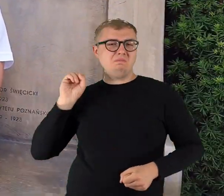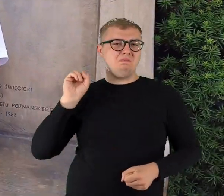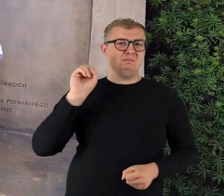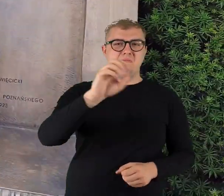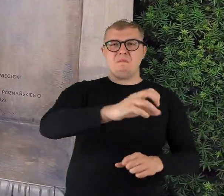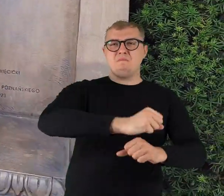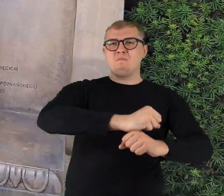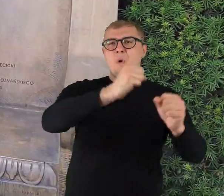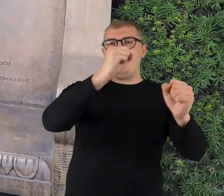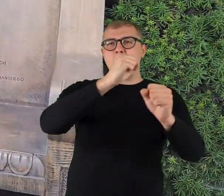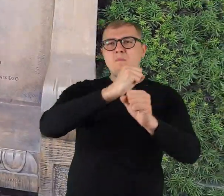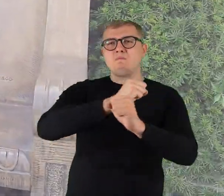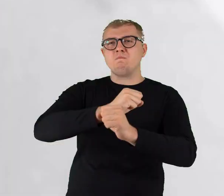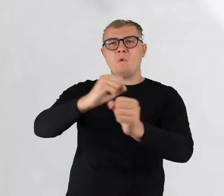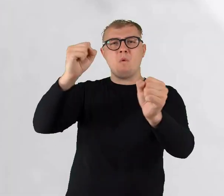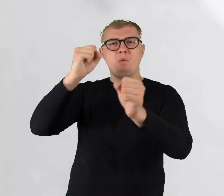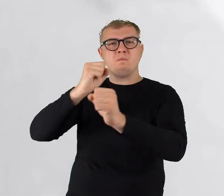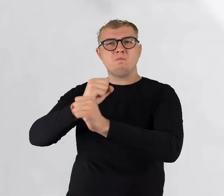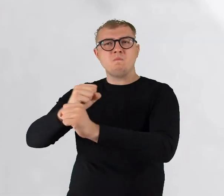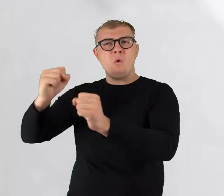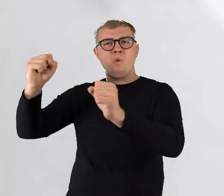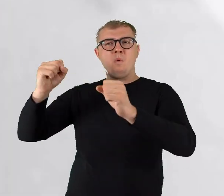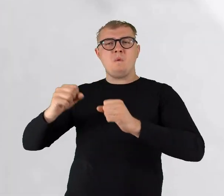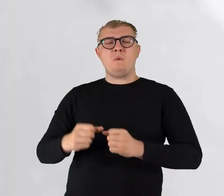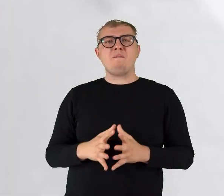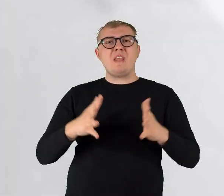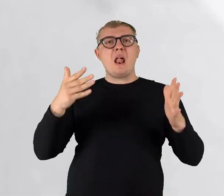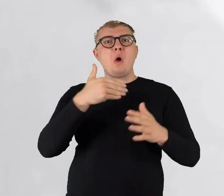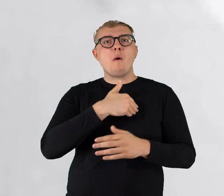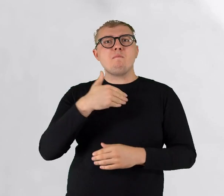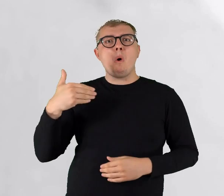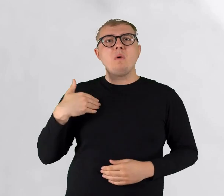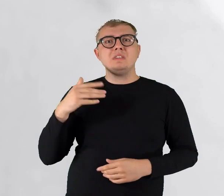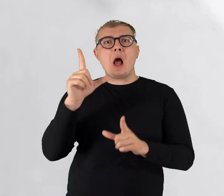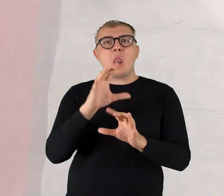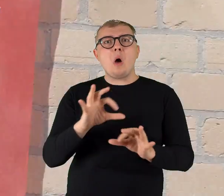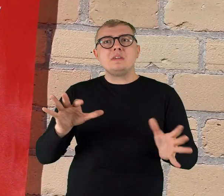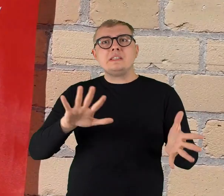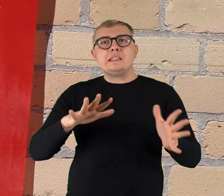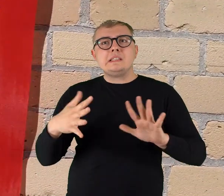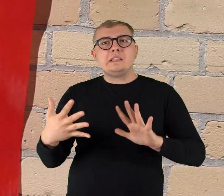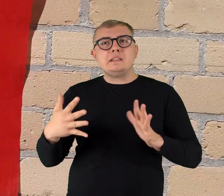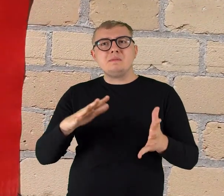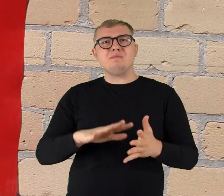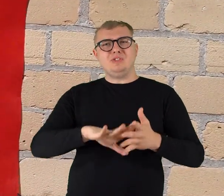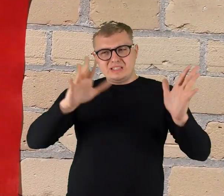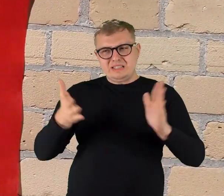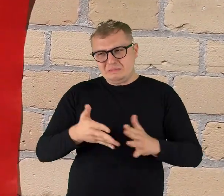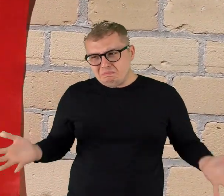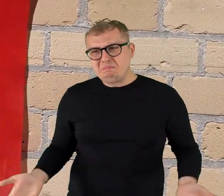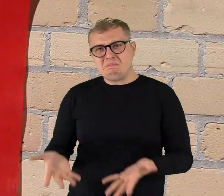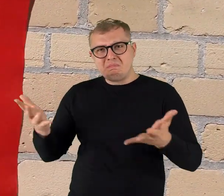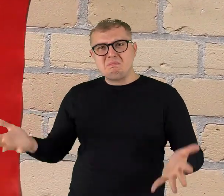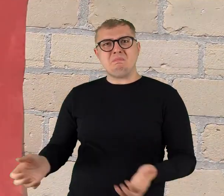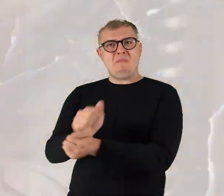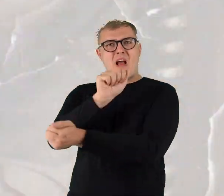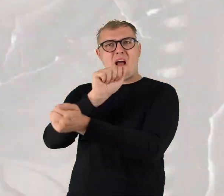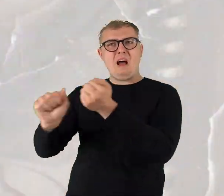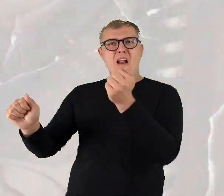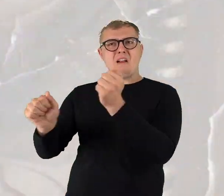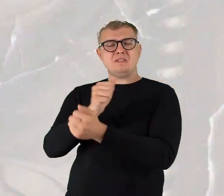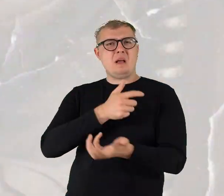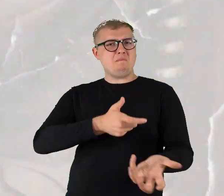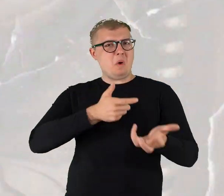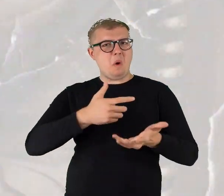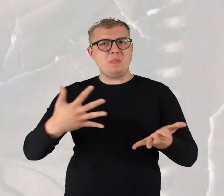Pękają granaty Wielkopolski los się waży Więc wszyscy na straszy Hej